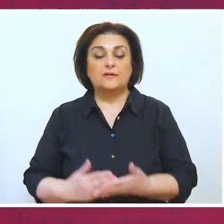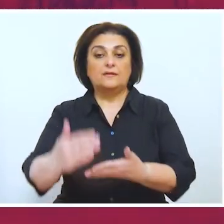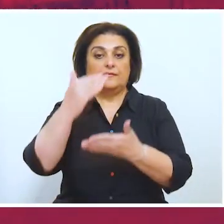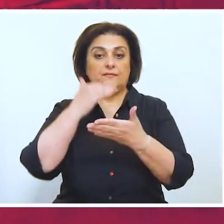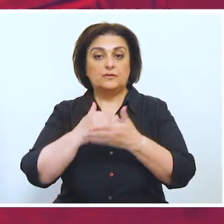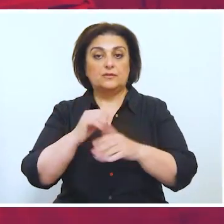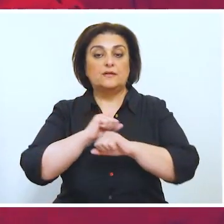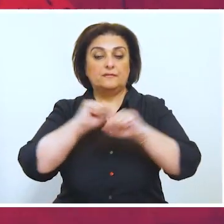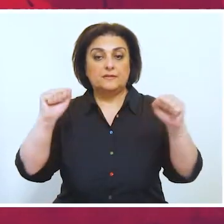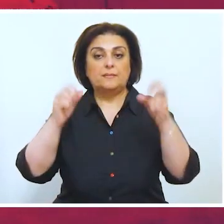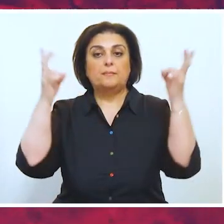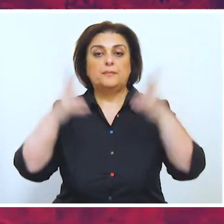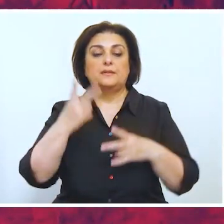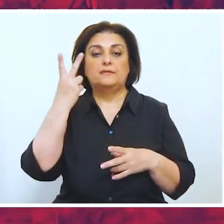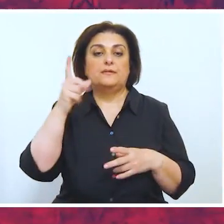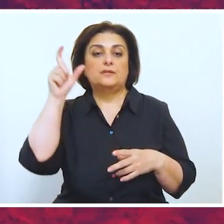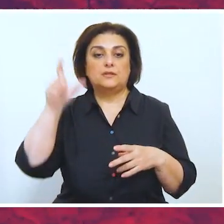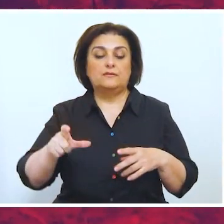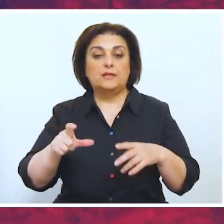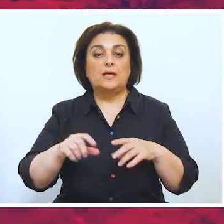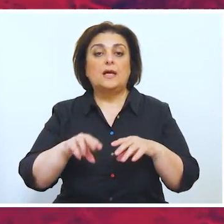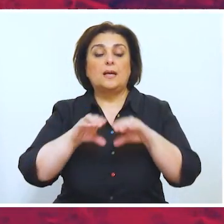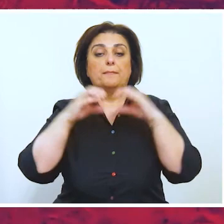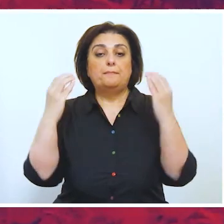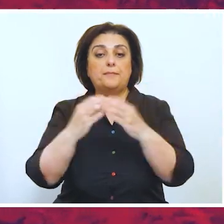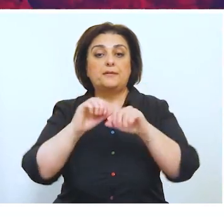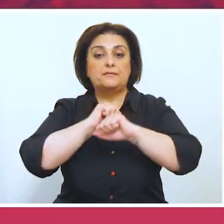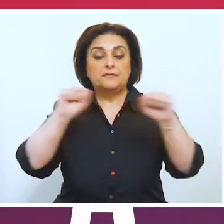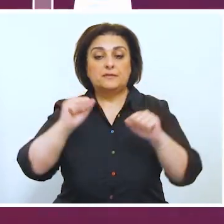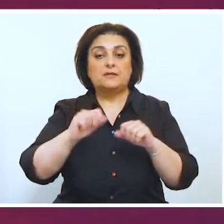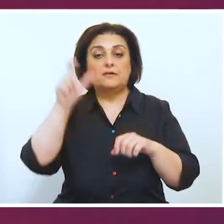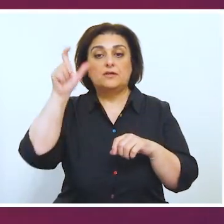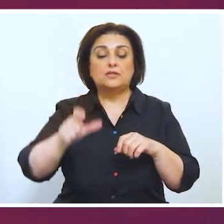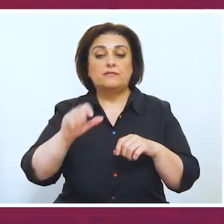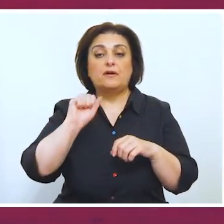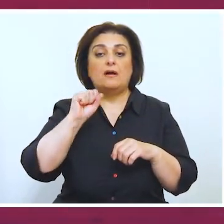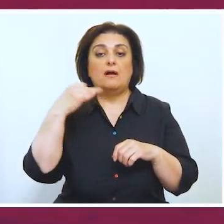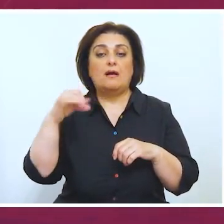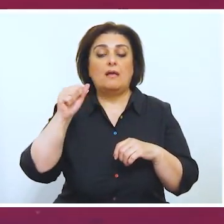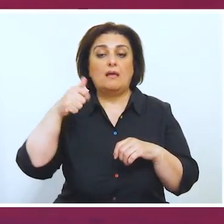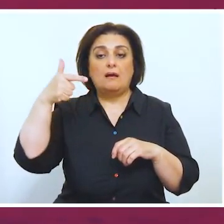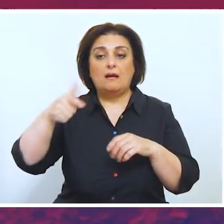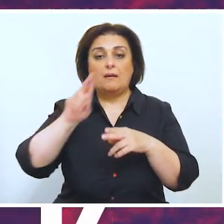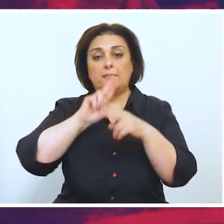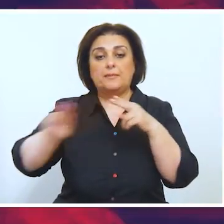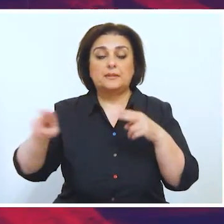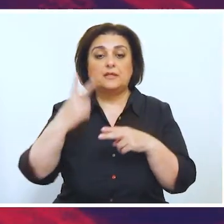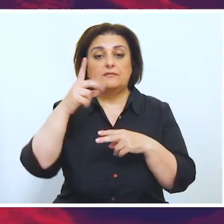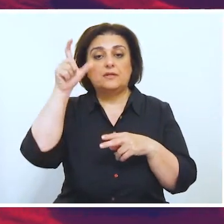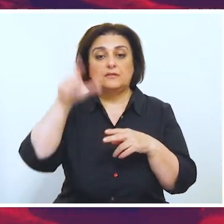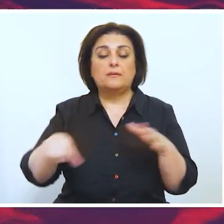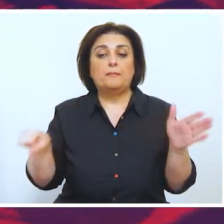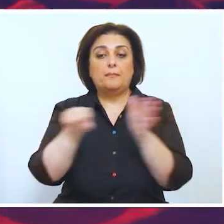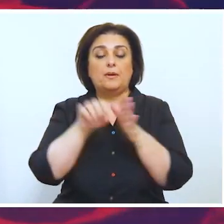İki nəfər piyada əleyhinə minaya düşərək bədən xəsarətləri almaları müəyyən edilib. Minaya düşən şəxsin ayağa amputasiya olunub. İki nəfər minaya